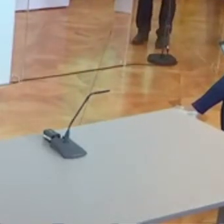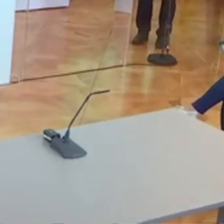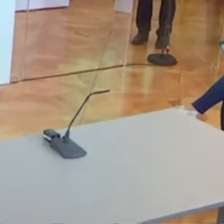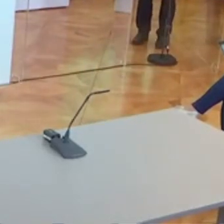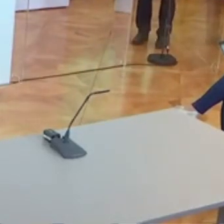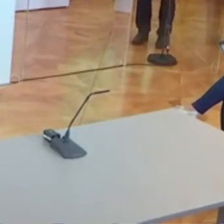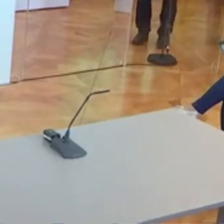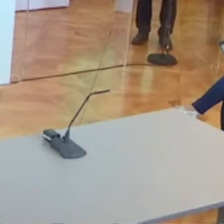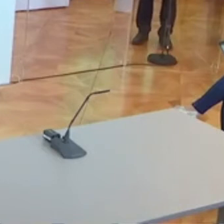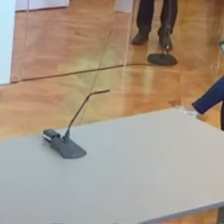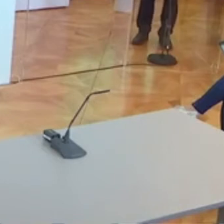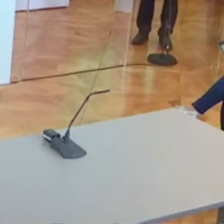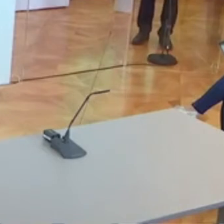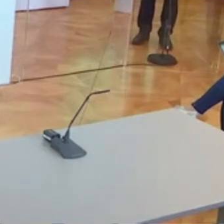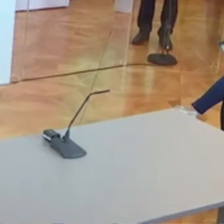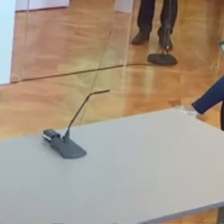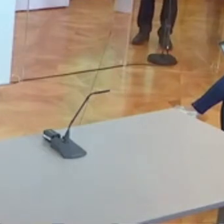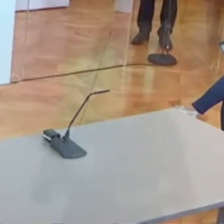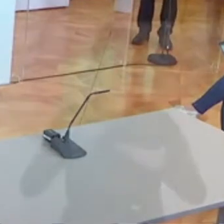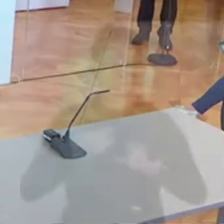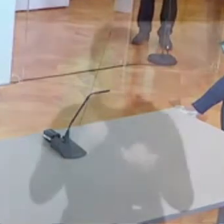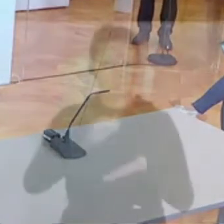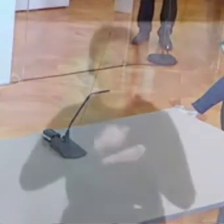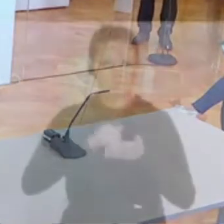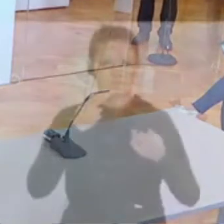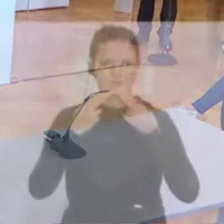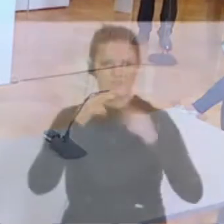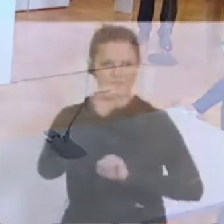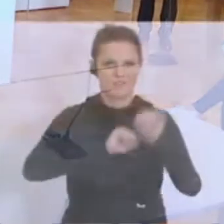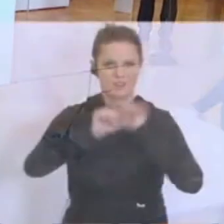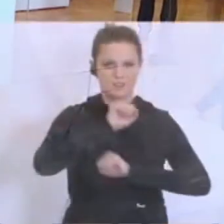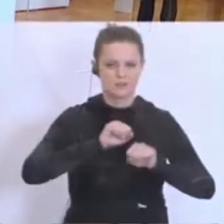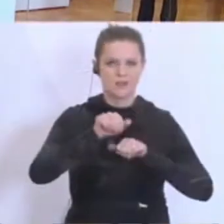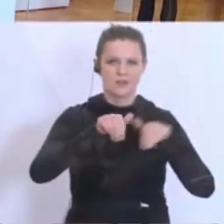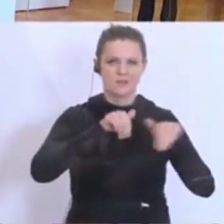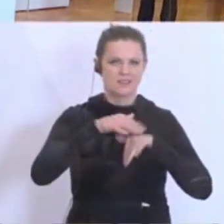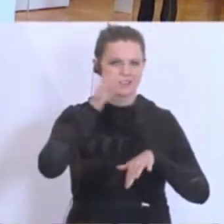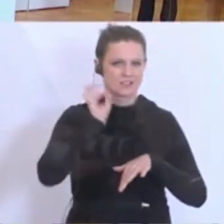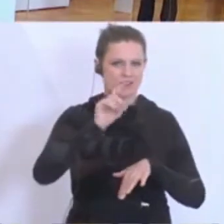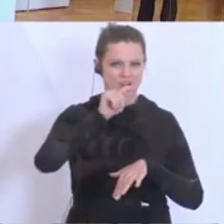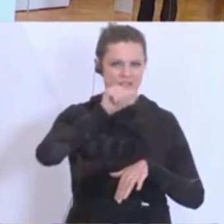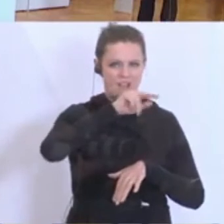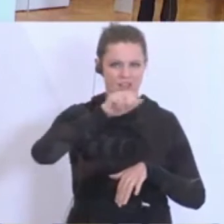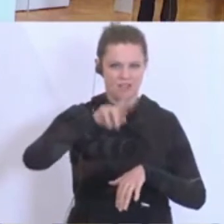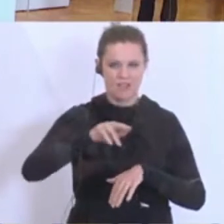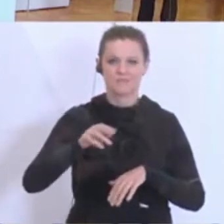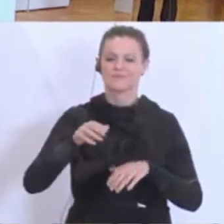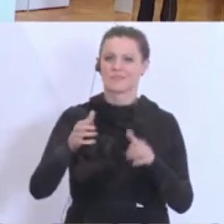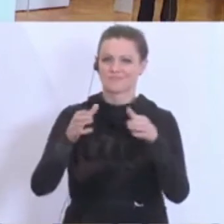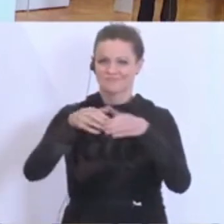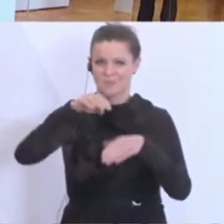Sehr geehrte Damen und Herren, herzlich willkommen zur Pressekonferenz mit Verteidigungsministerin Claudia Tanner, mit dem Herrn Milizbeauftragten